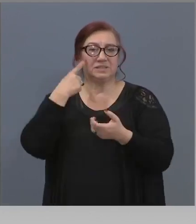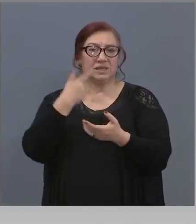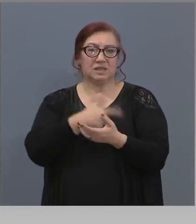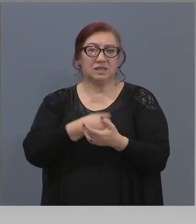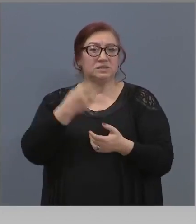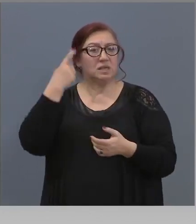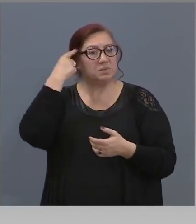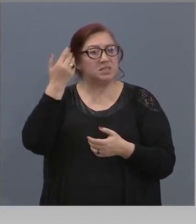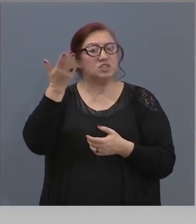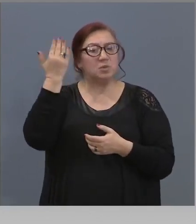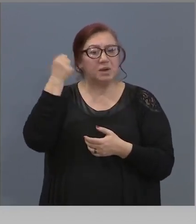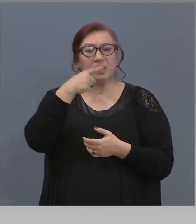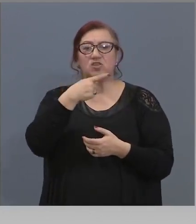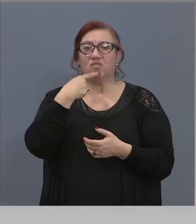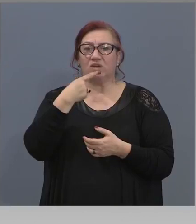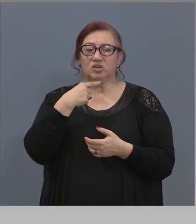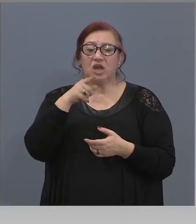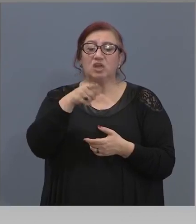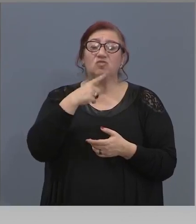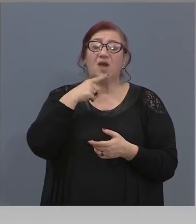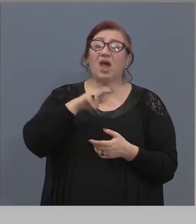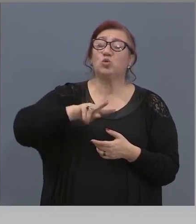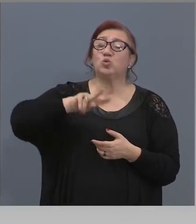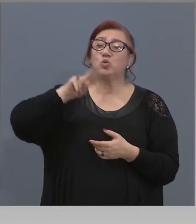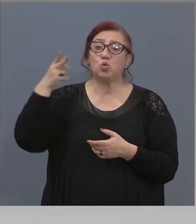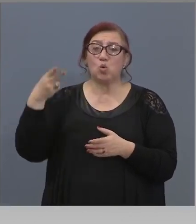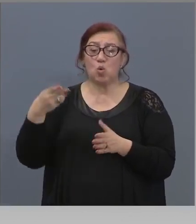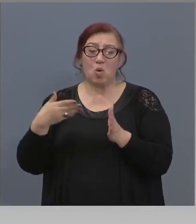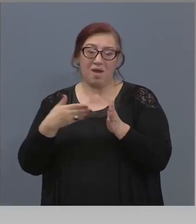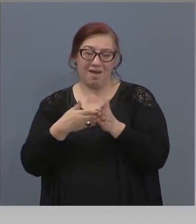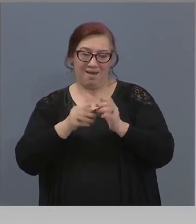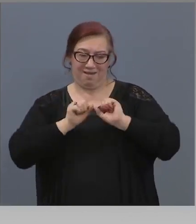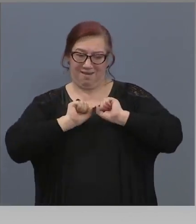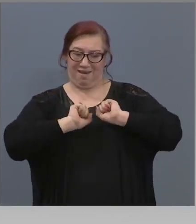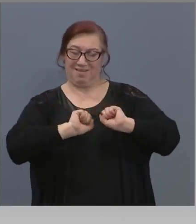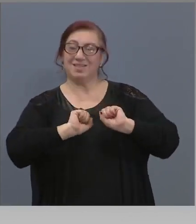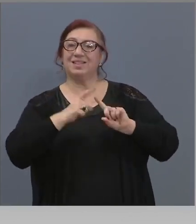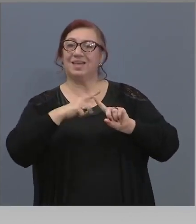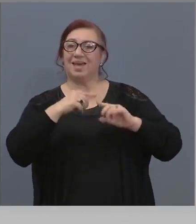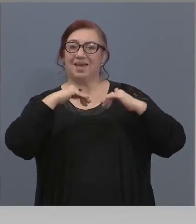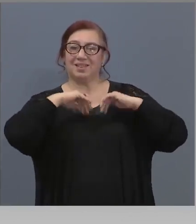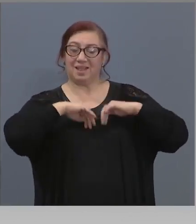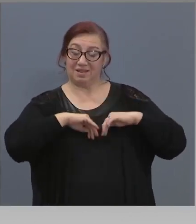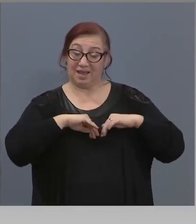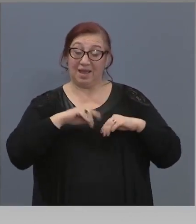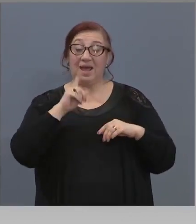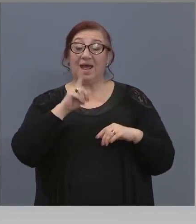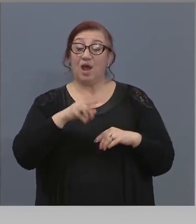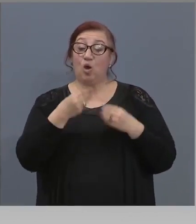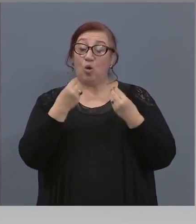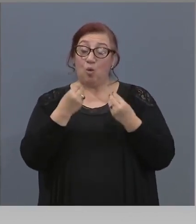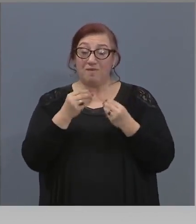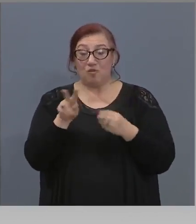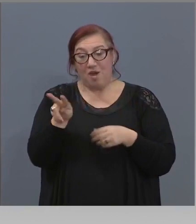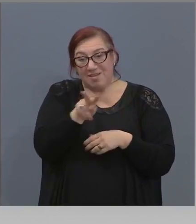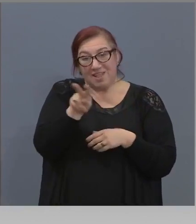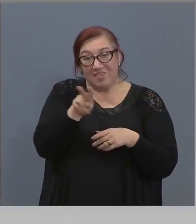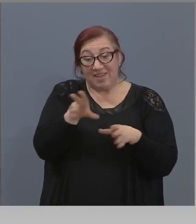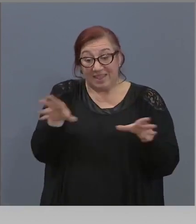си спомням праве. Това е за антиталата. Едното и другото са хубо да се направят в пакет.